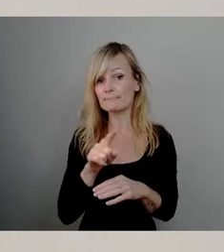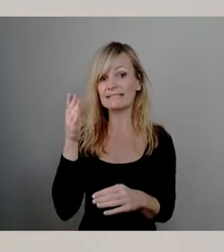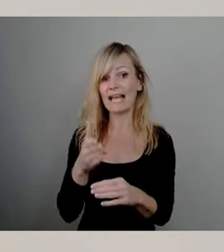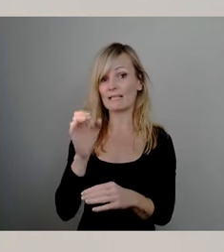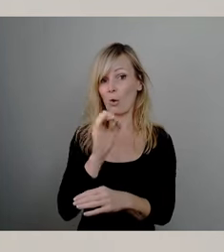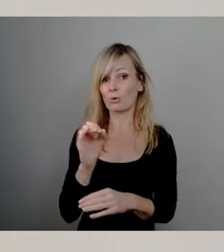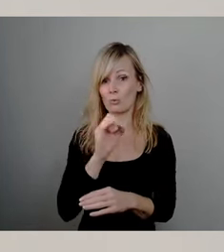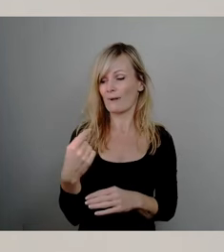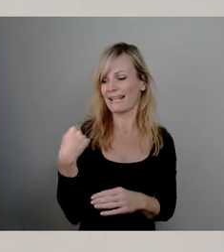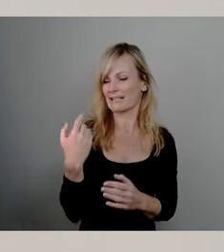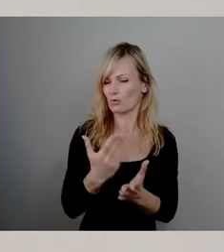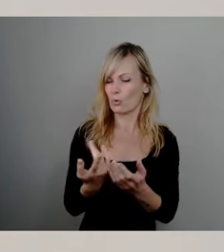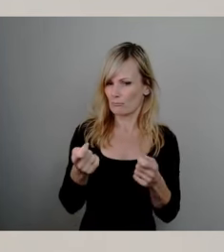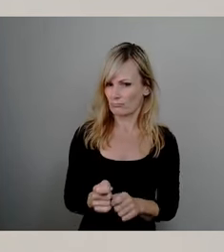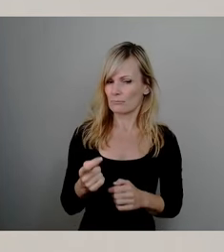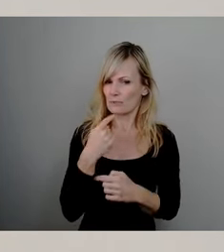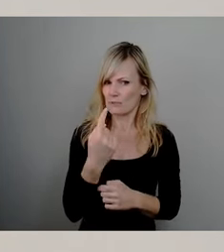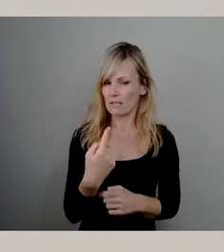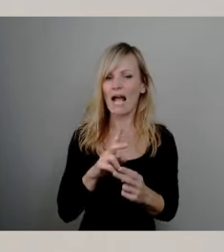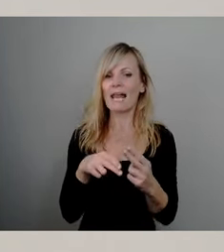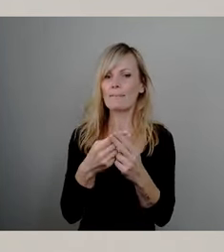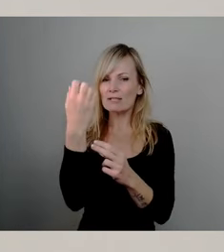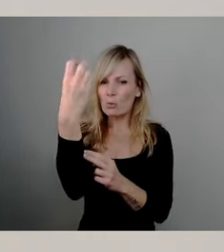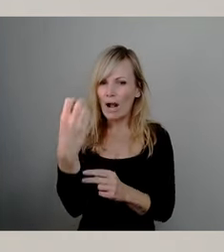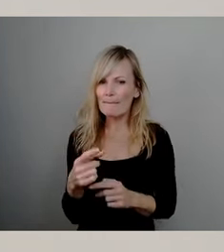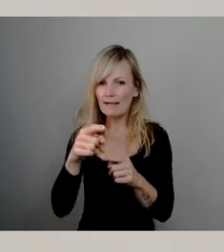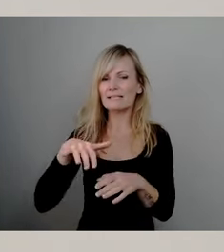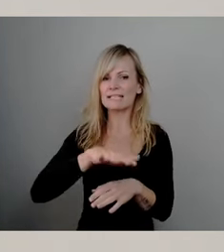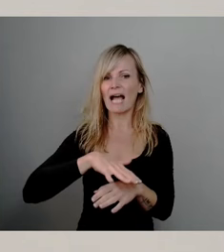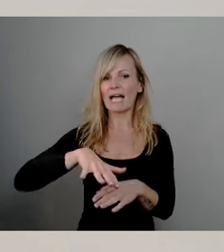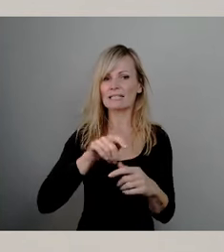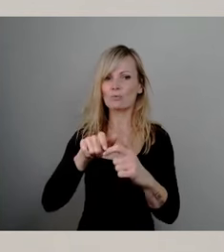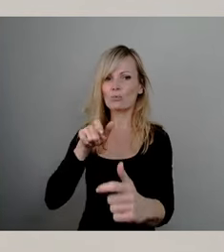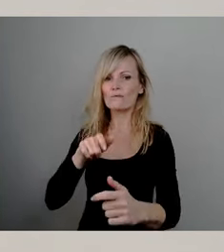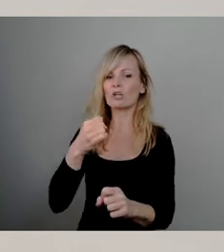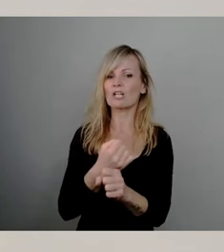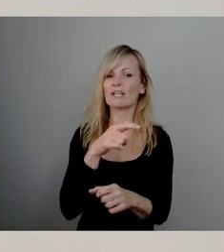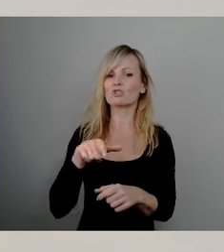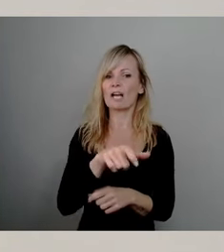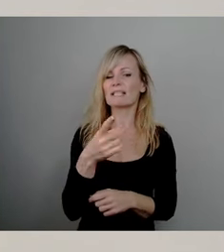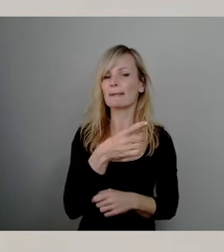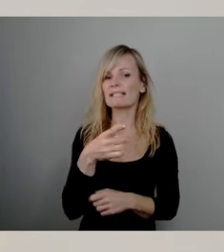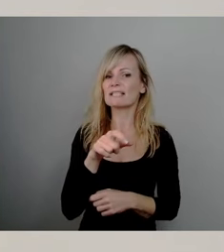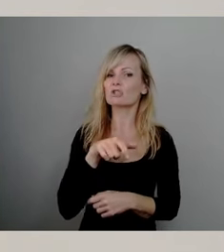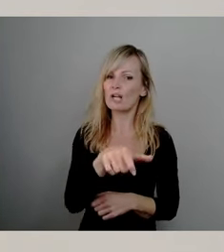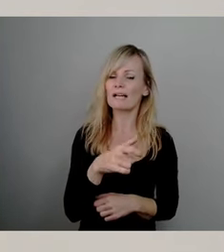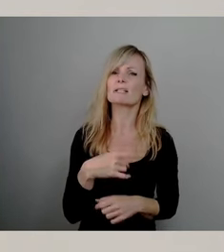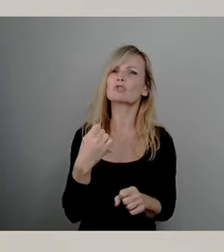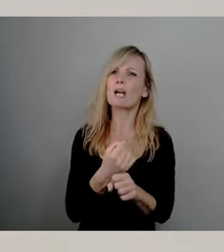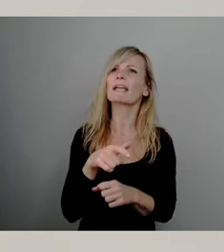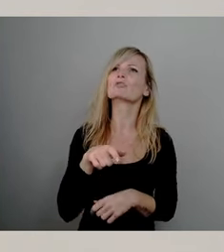haben wir gestern deutlich gemacht, läuft die Anpassung Terrassen-Ufer-Steinstraße, Pilnitzer-Straße, Steinstraße